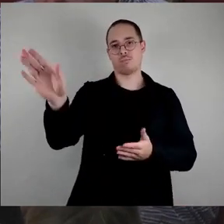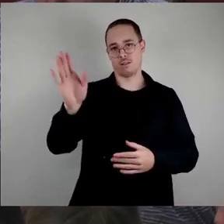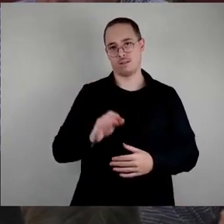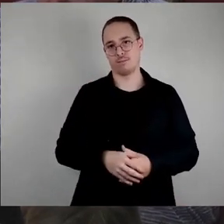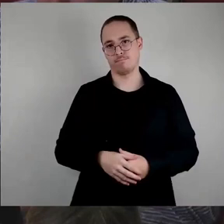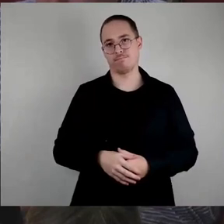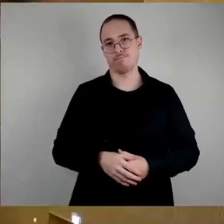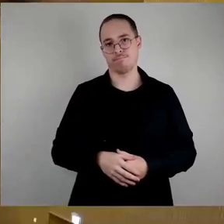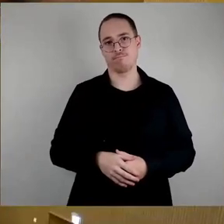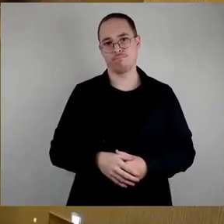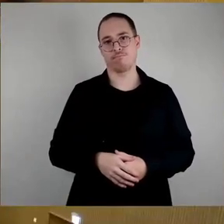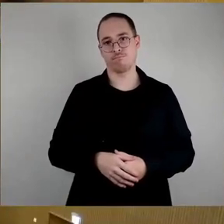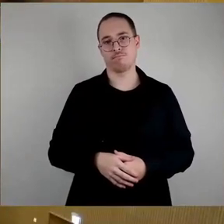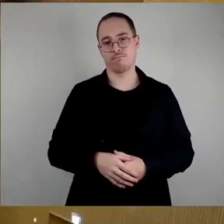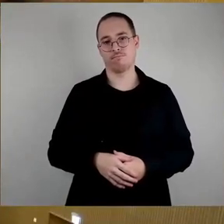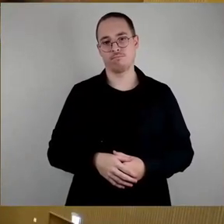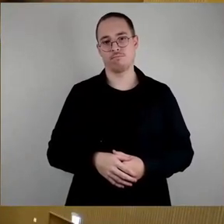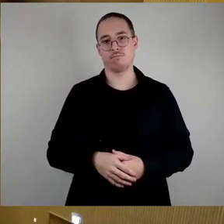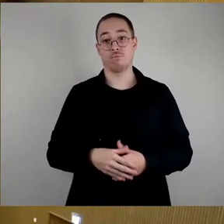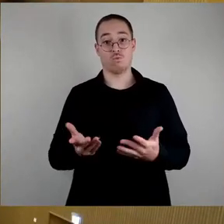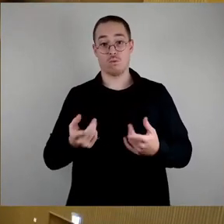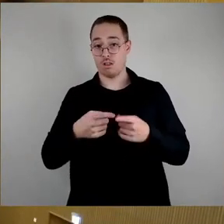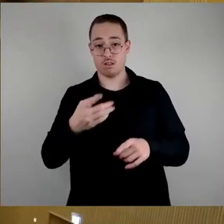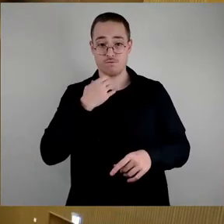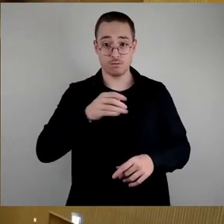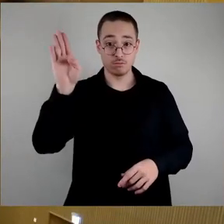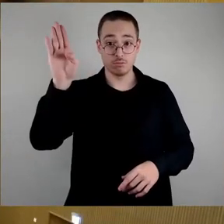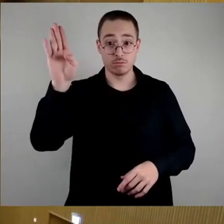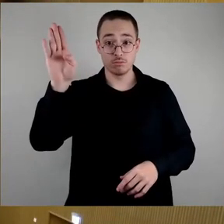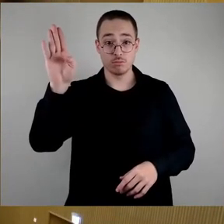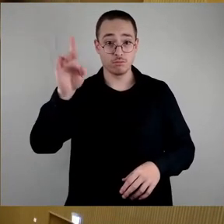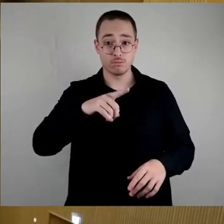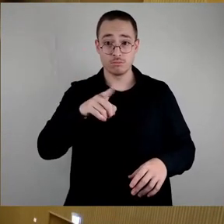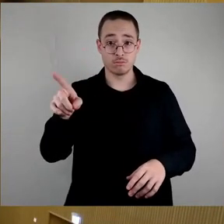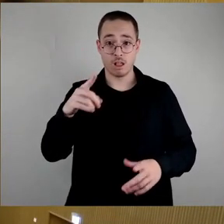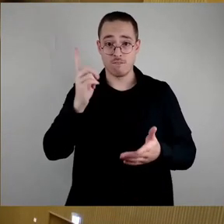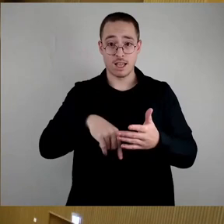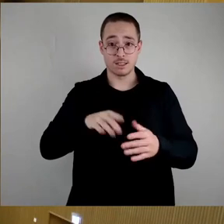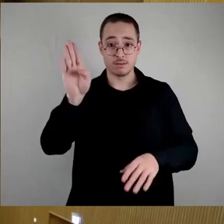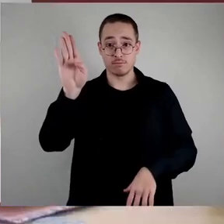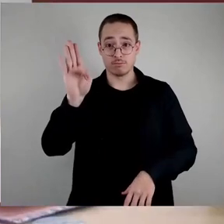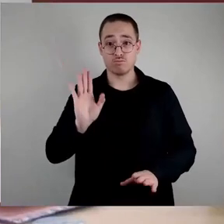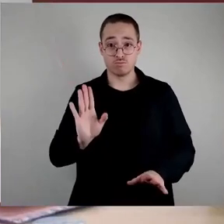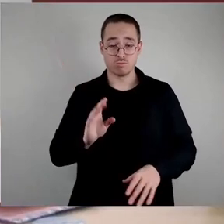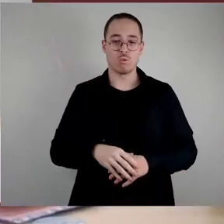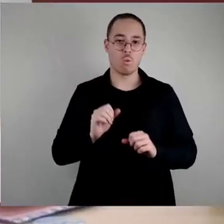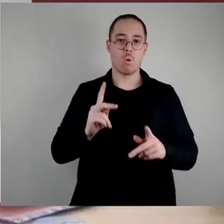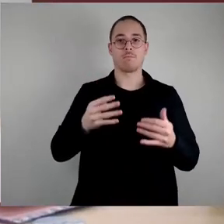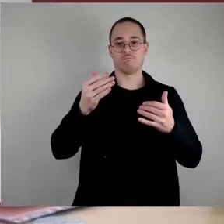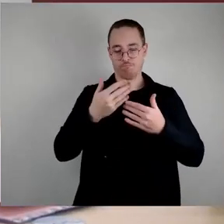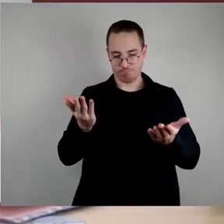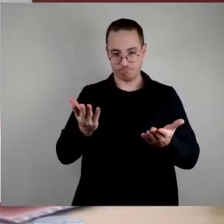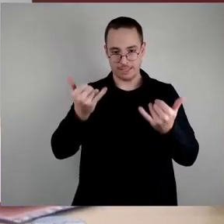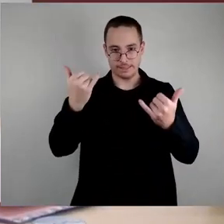Wird weiterhin das Wort gewünscht? Schlusswort? Beides nicht. Dann kommen wir zur Abstimmung. Wir haben